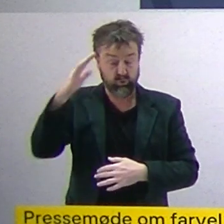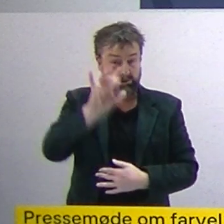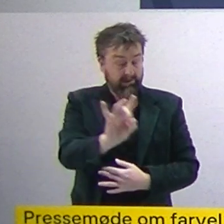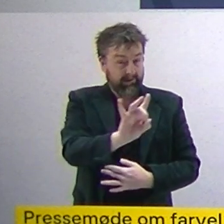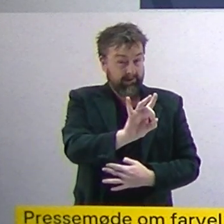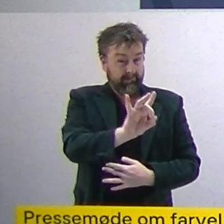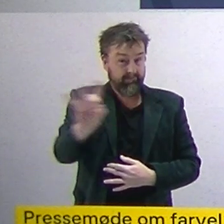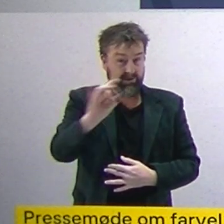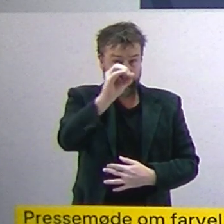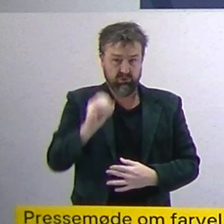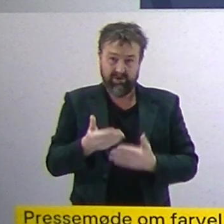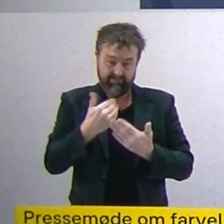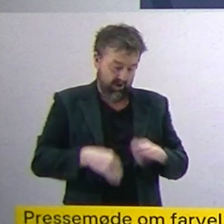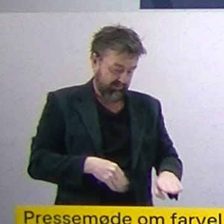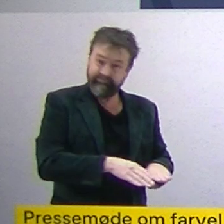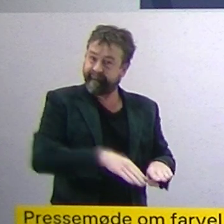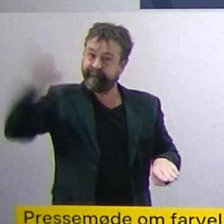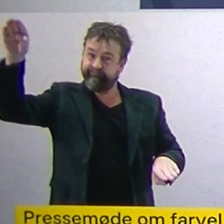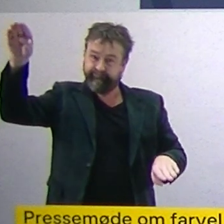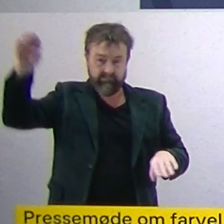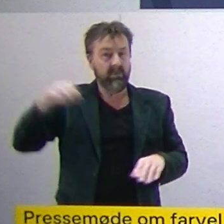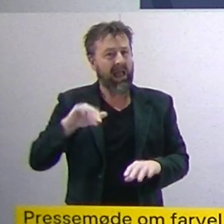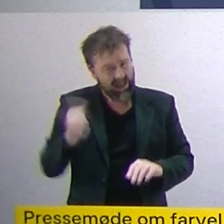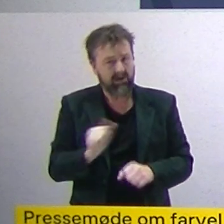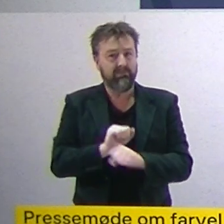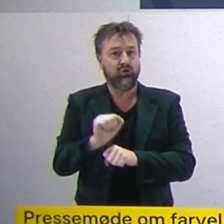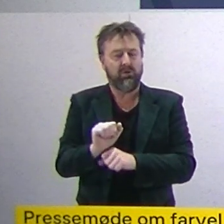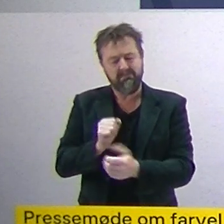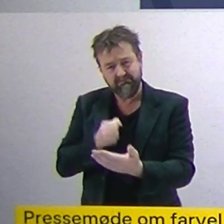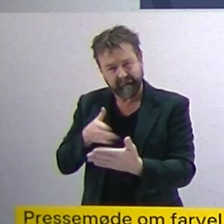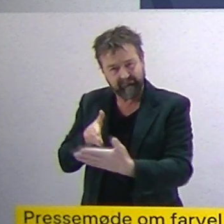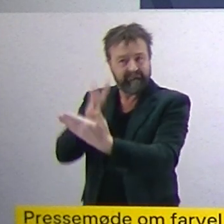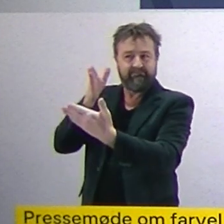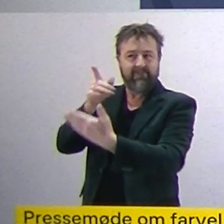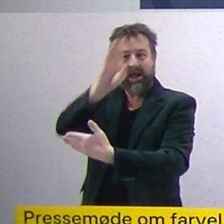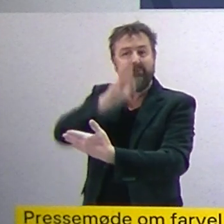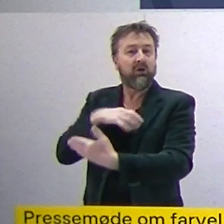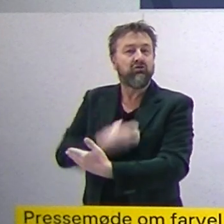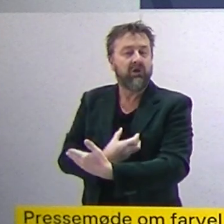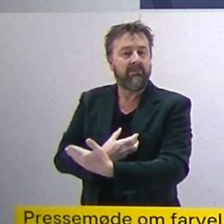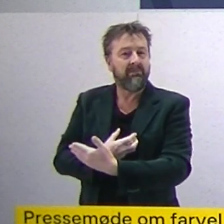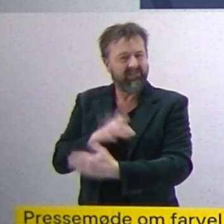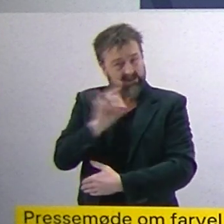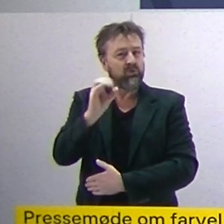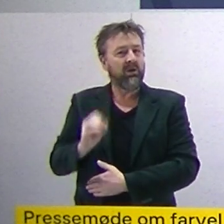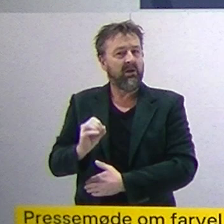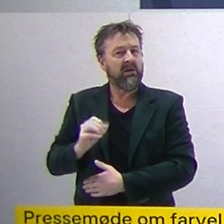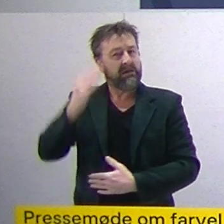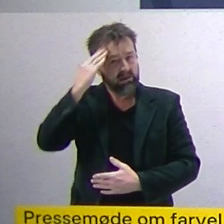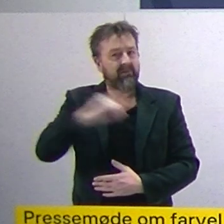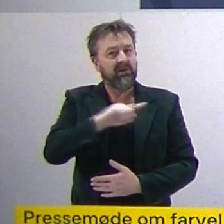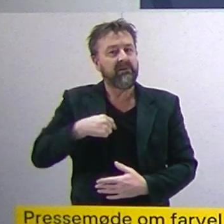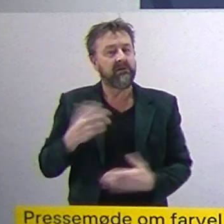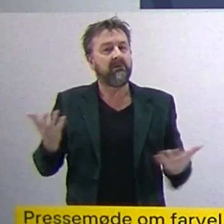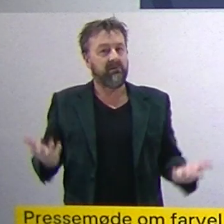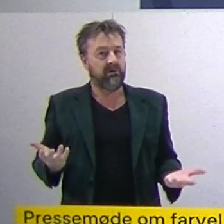fra våge til grav, som er rigtig godt beskyttet mod alvorlig sygdom. Det er derfor, at vi kan stå i Danmark i dag, og have mindre